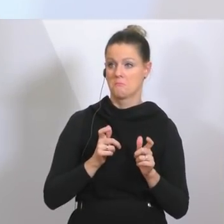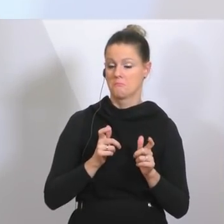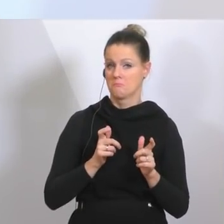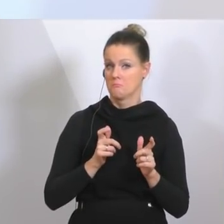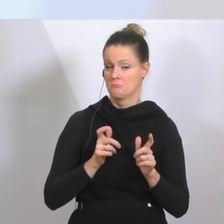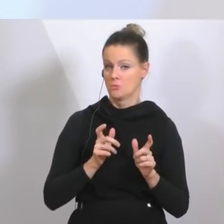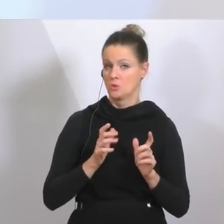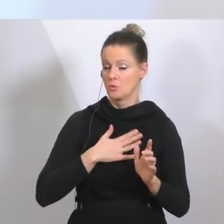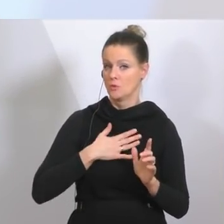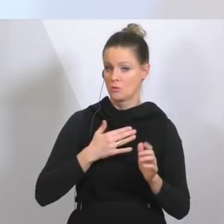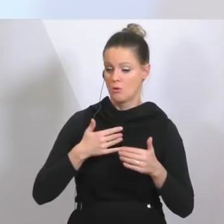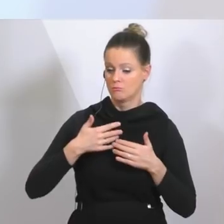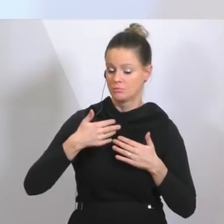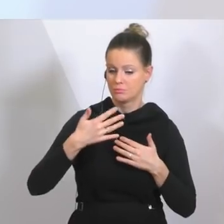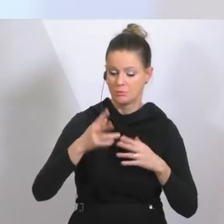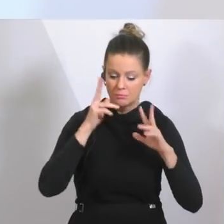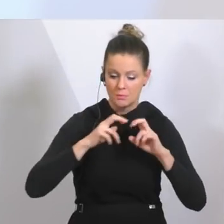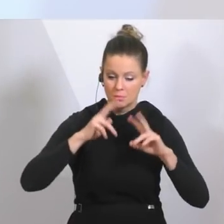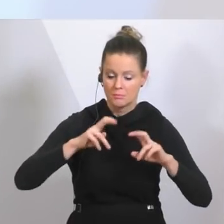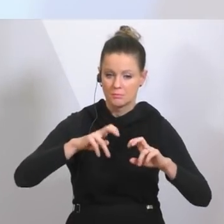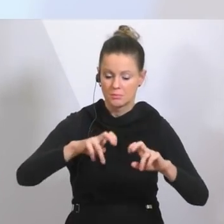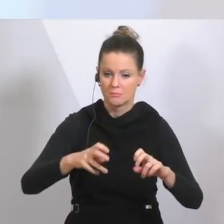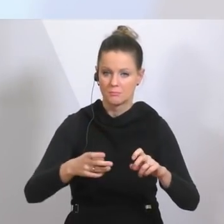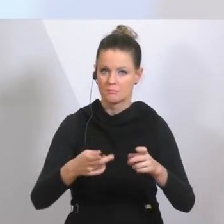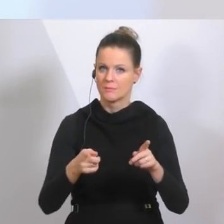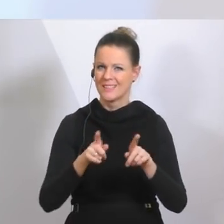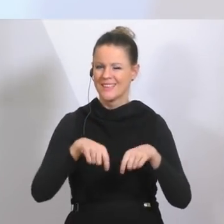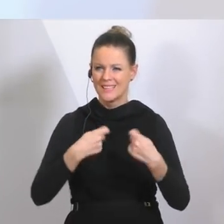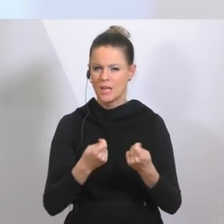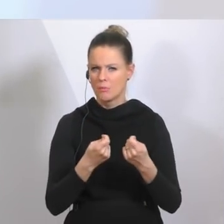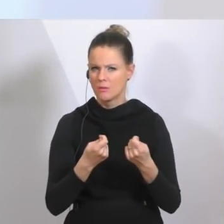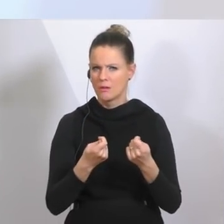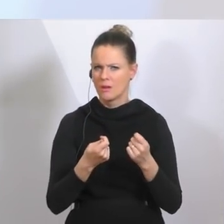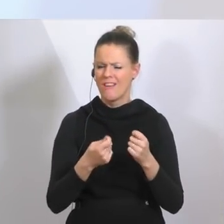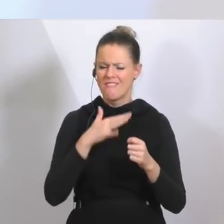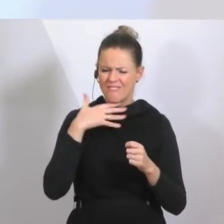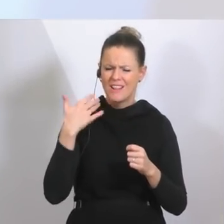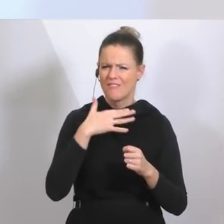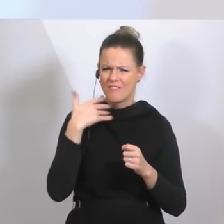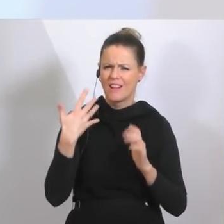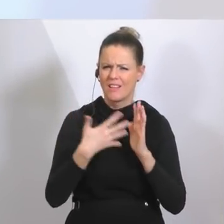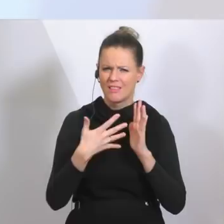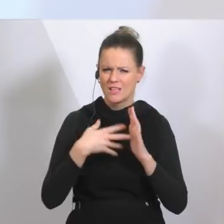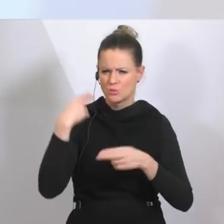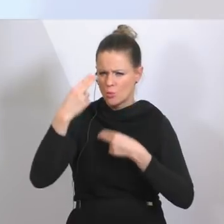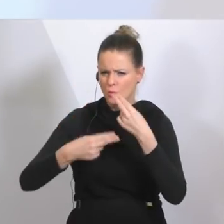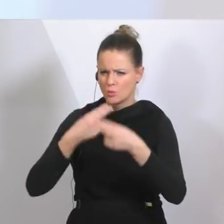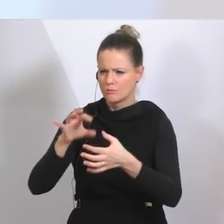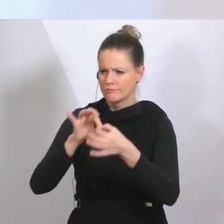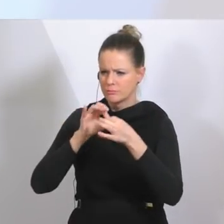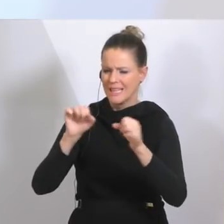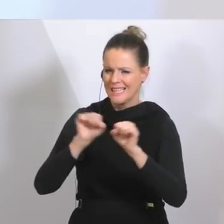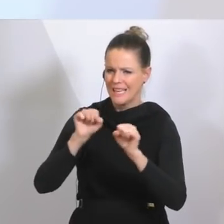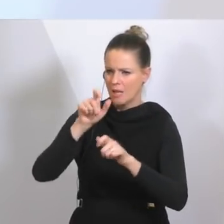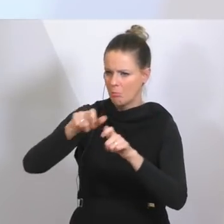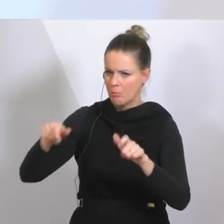gibt zum Beispiel eine ganze Reihe, und zwar eine große Reihe, eine große Serie von Testuntersuchungen bei Grippekranken, ob es